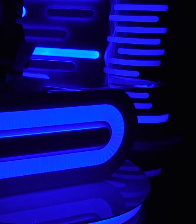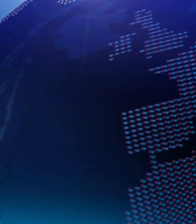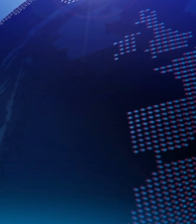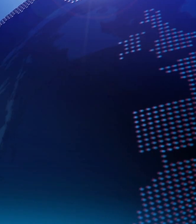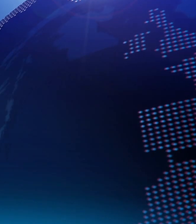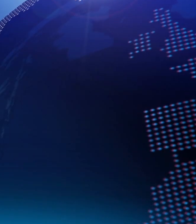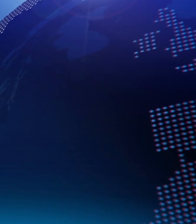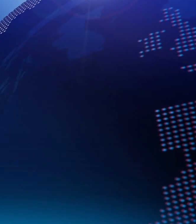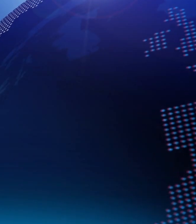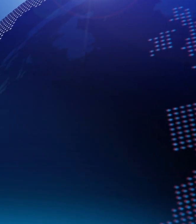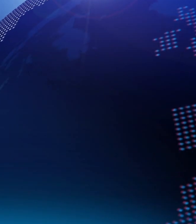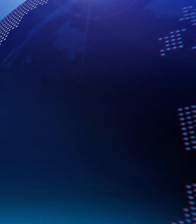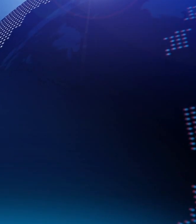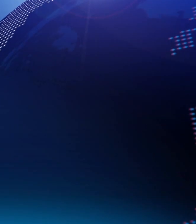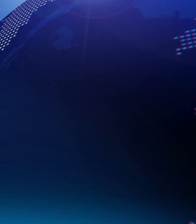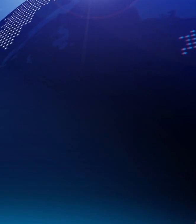Hvala vam